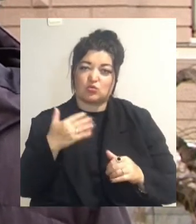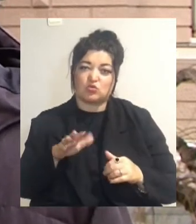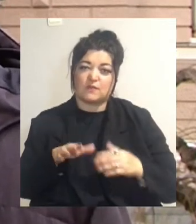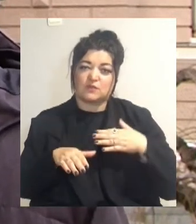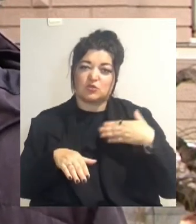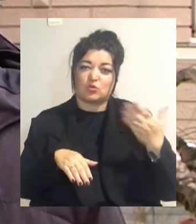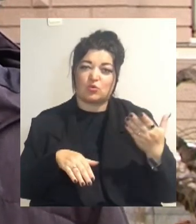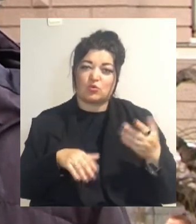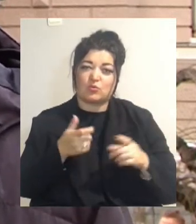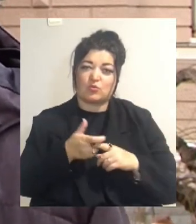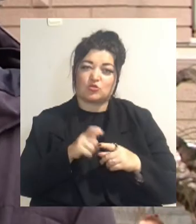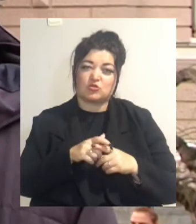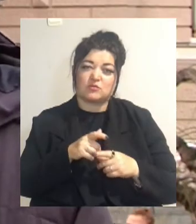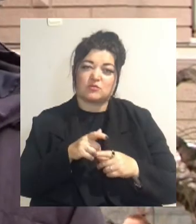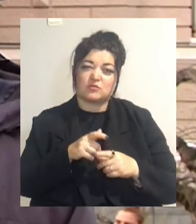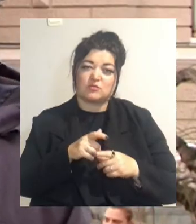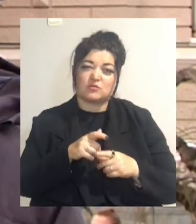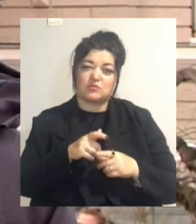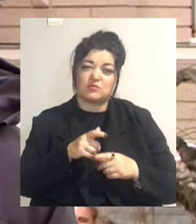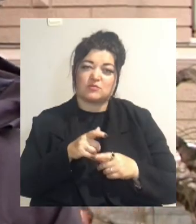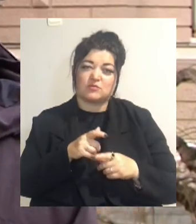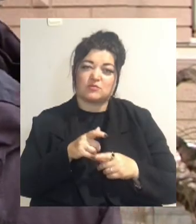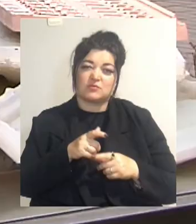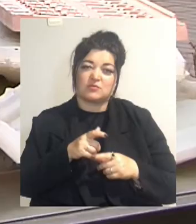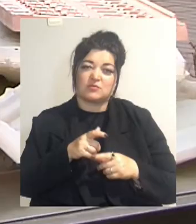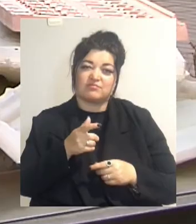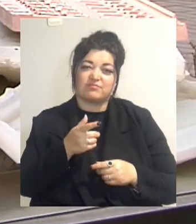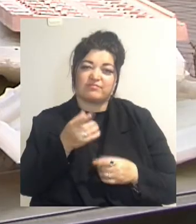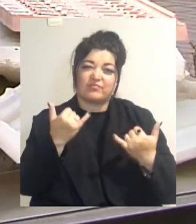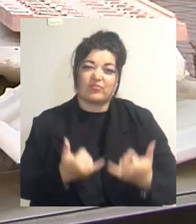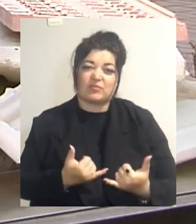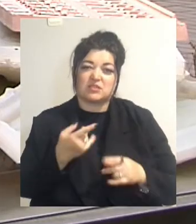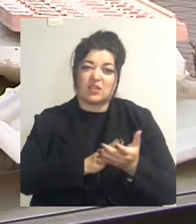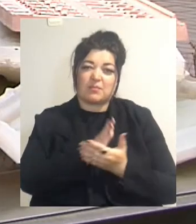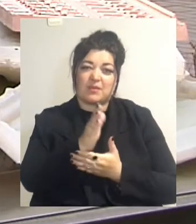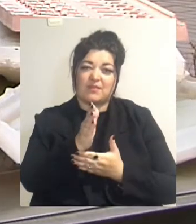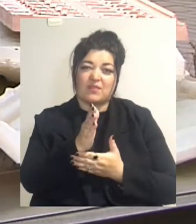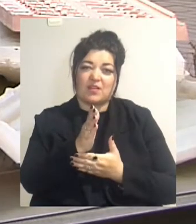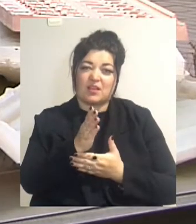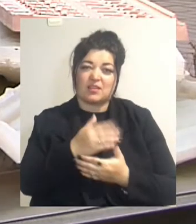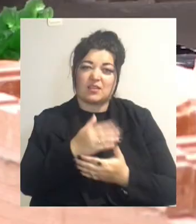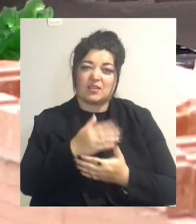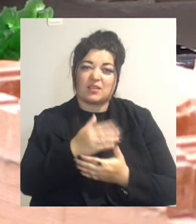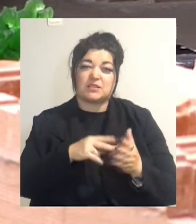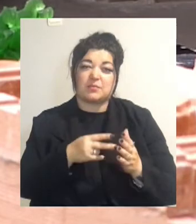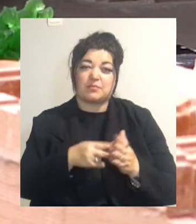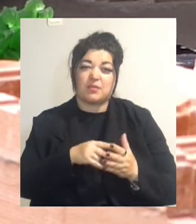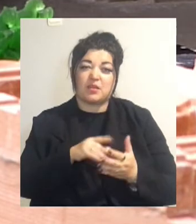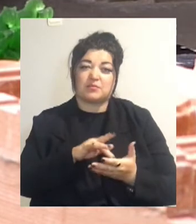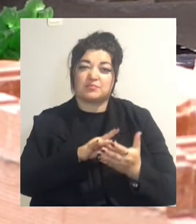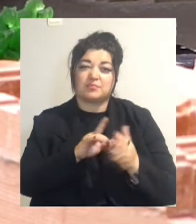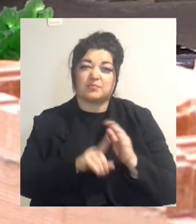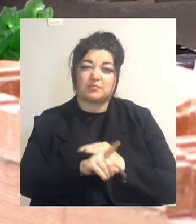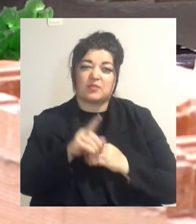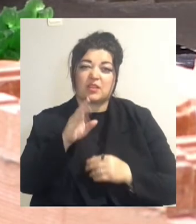популяризації і розвиття цього направління новообразувателів. За планом, курси мають початися у травні цього року. Олександра